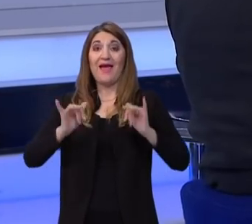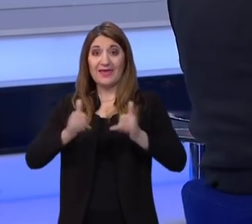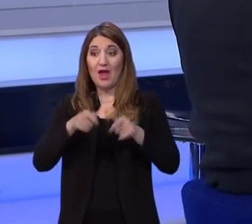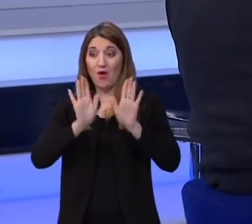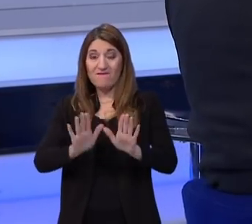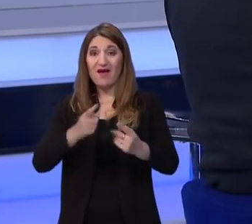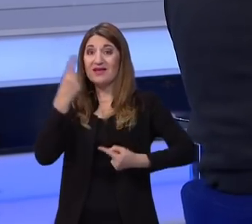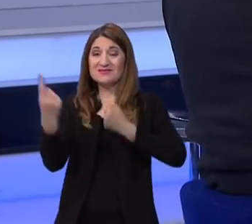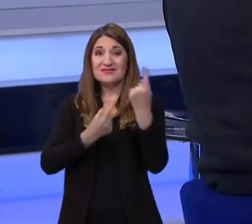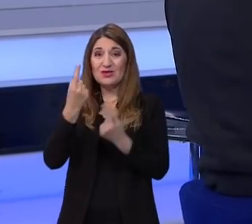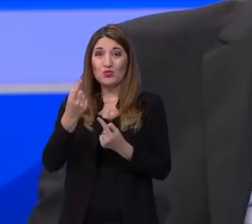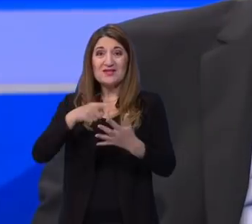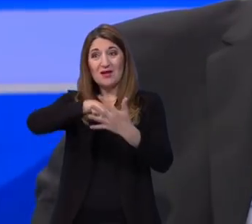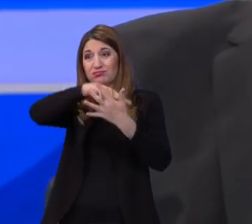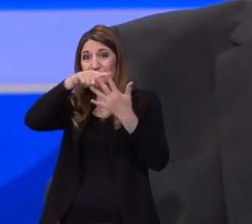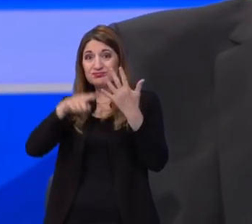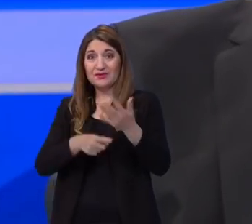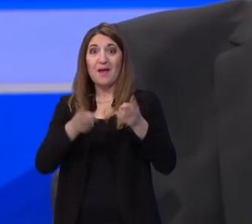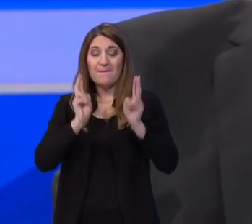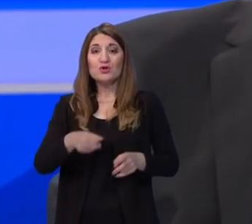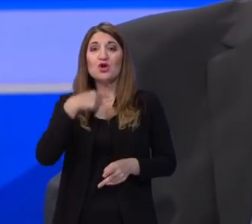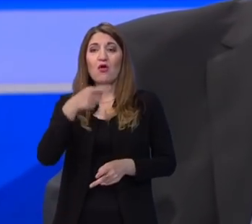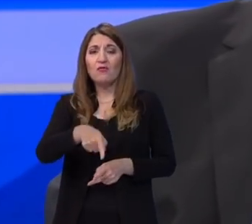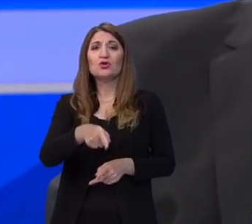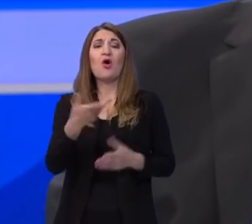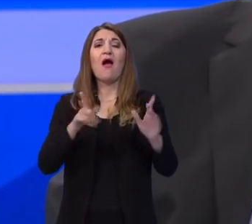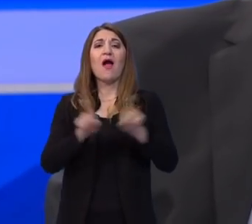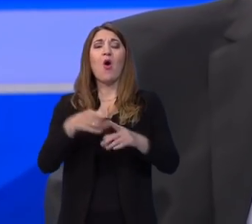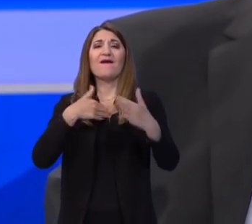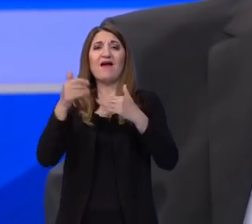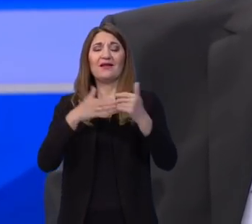u takvim okolnostima razgovarati u kvalitetno nastavne godini?